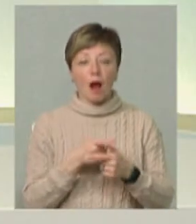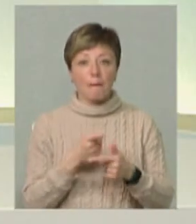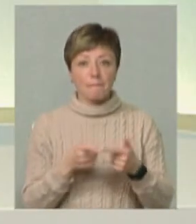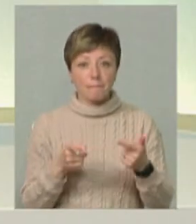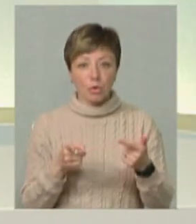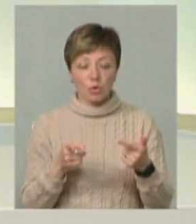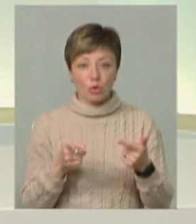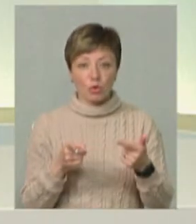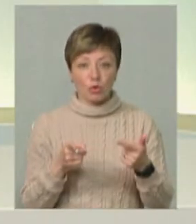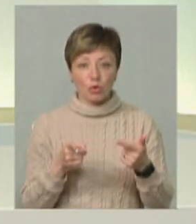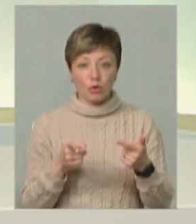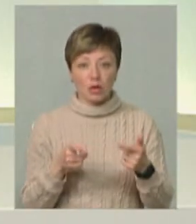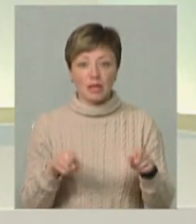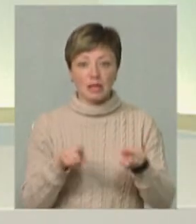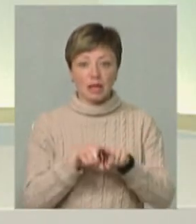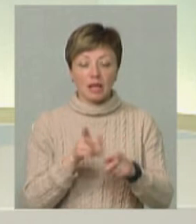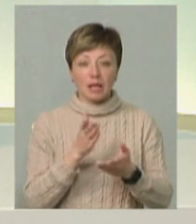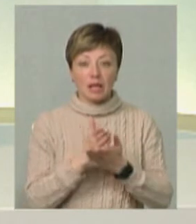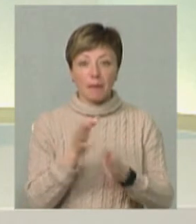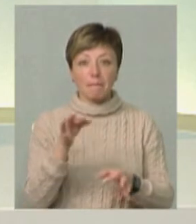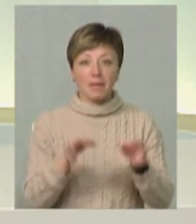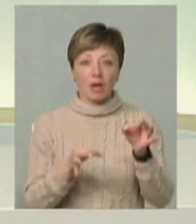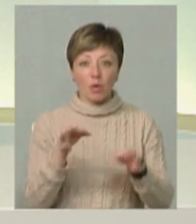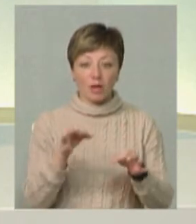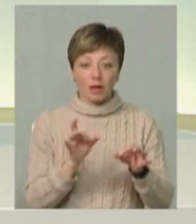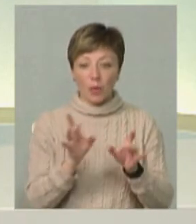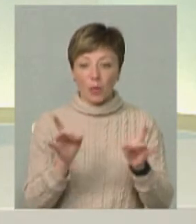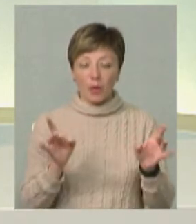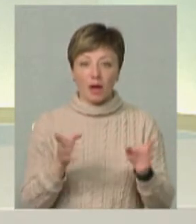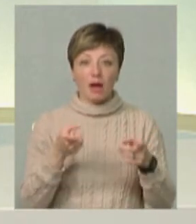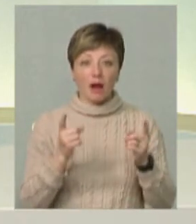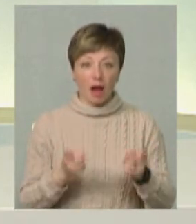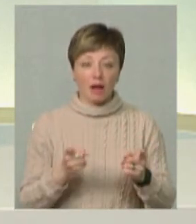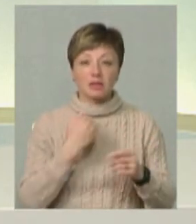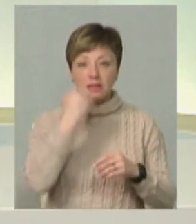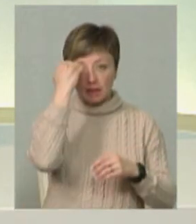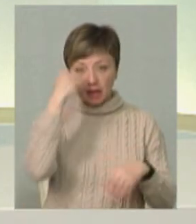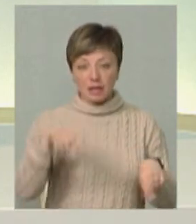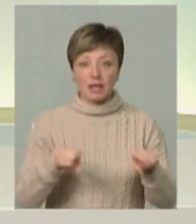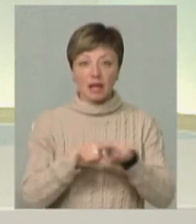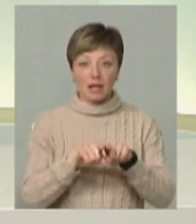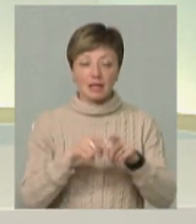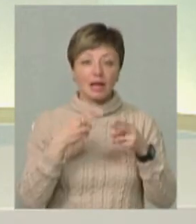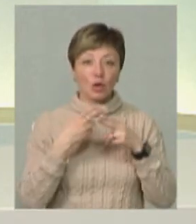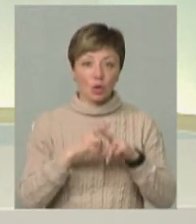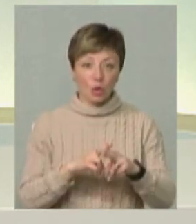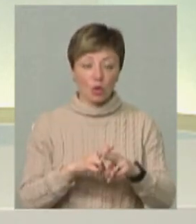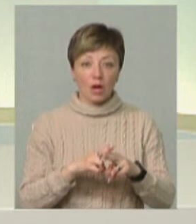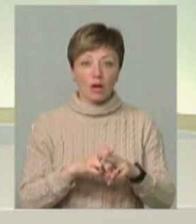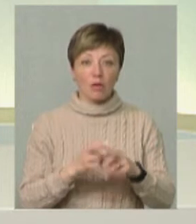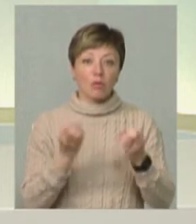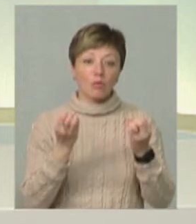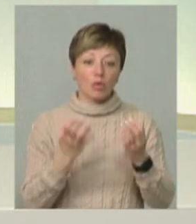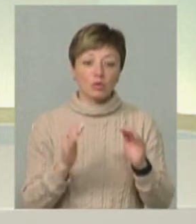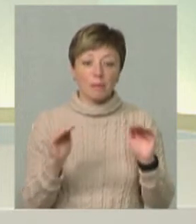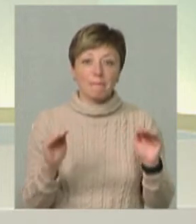такий є, як би, природній відпад. То реально завдяки такі технології, він є просто